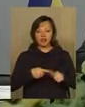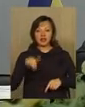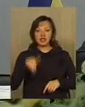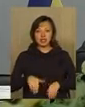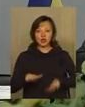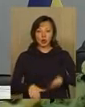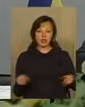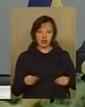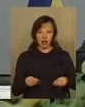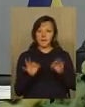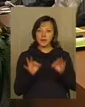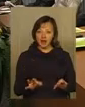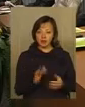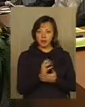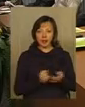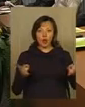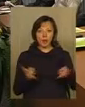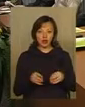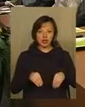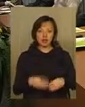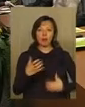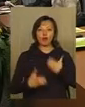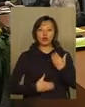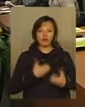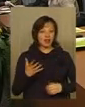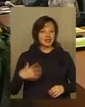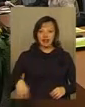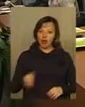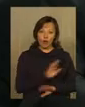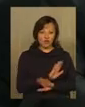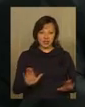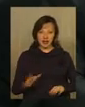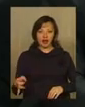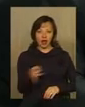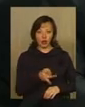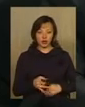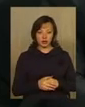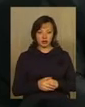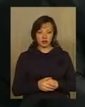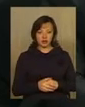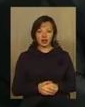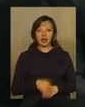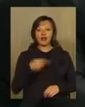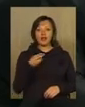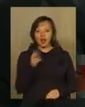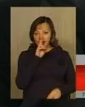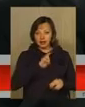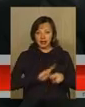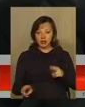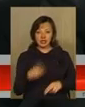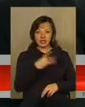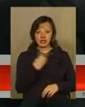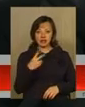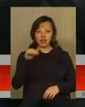тисяч тонн зерна. Щоправда, про запас необхідного насіння потербувалися не в усіх районах. Де 33 тонни ділося по